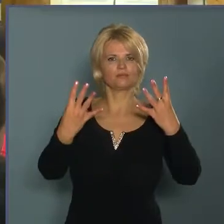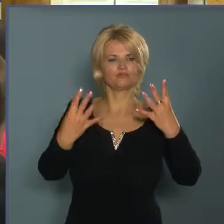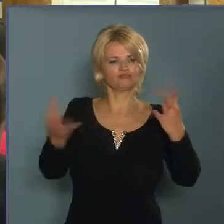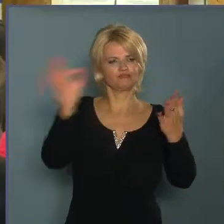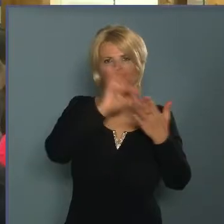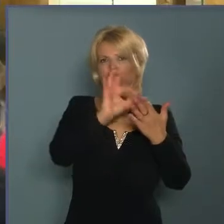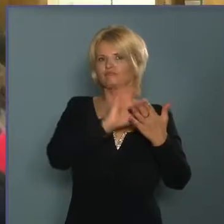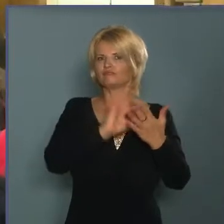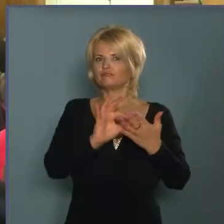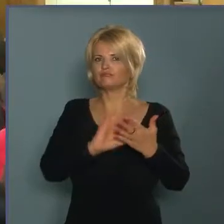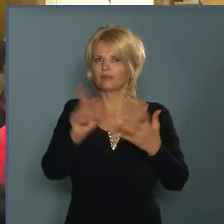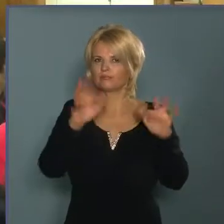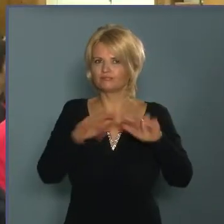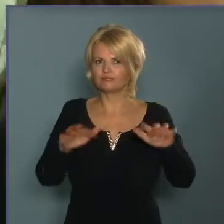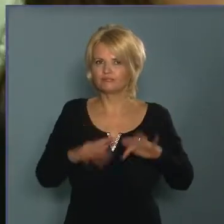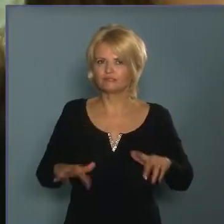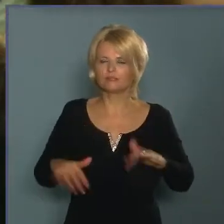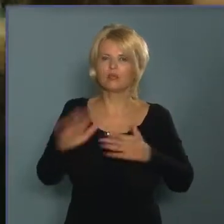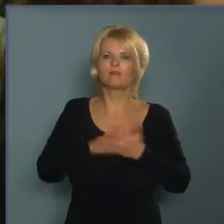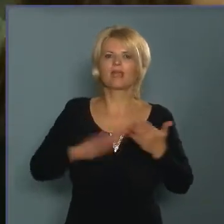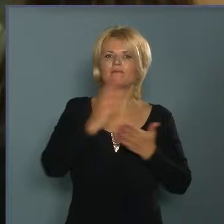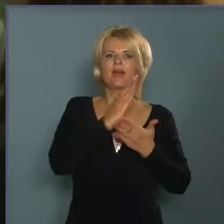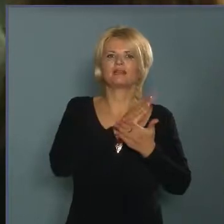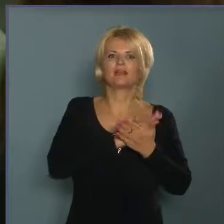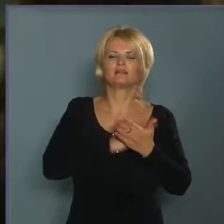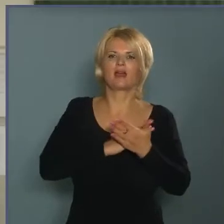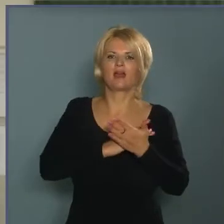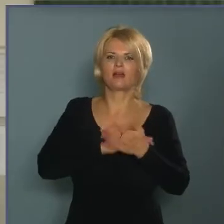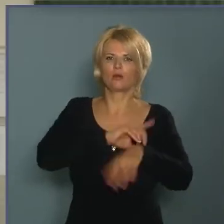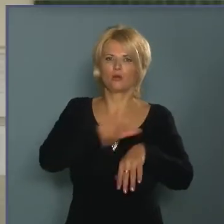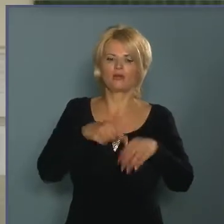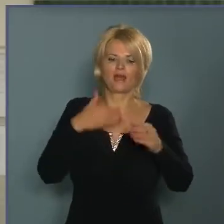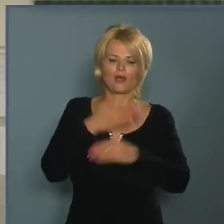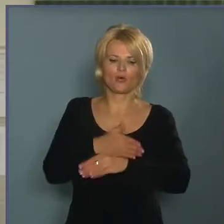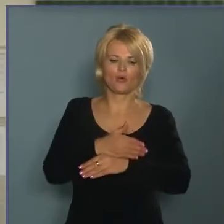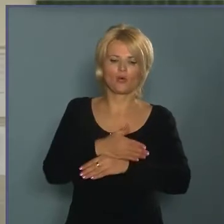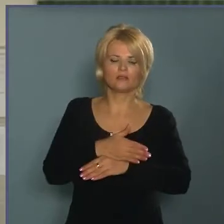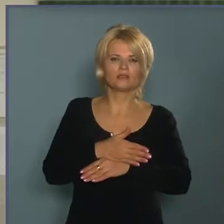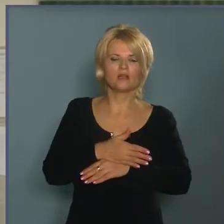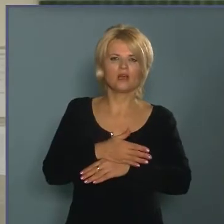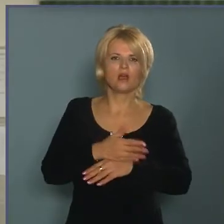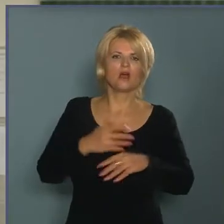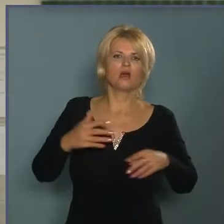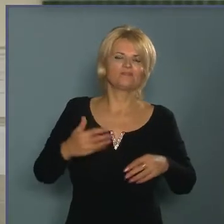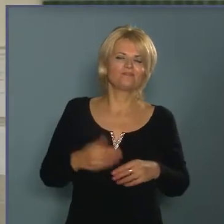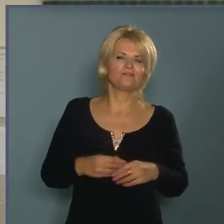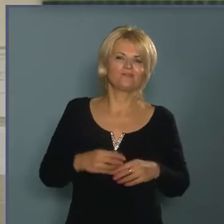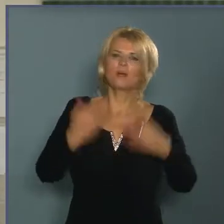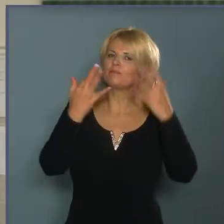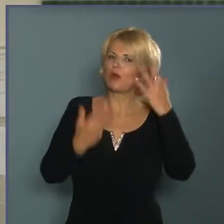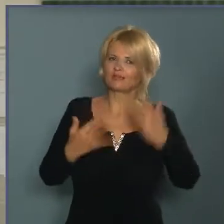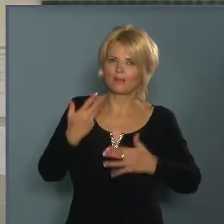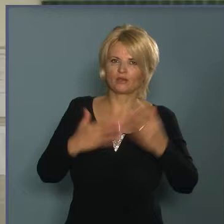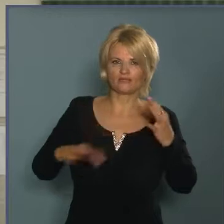órához milyen feltételeket kérünk, és jelentkezni lehet. És Sipós Mihály a muzsikás matematikusa, aki tényleg